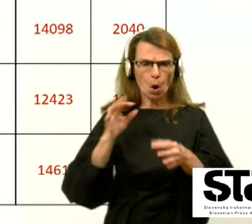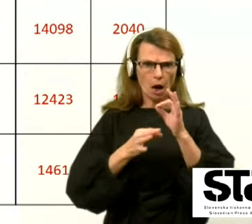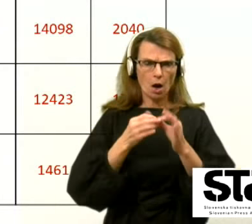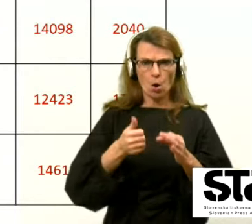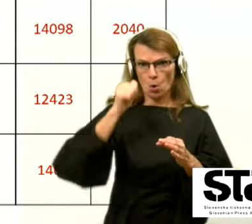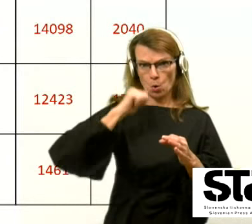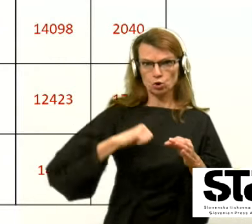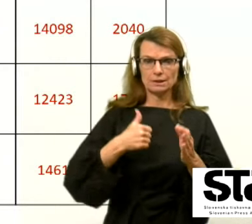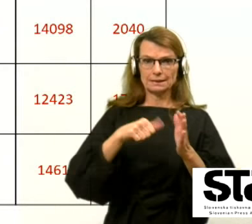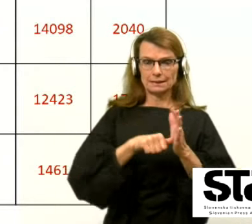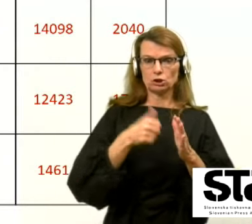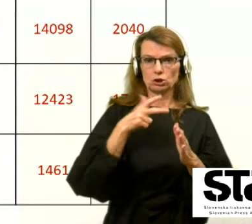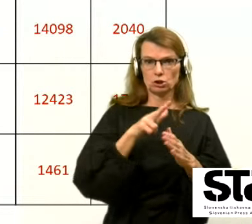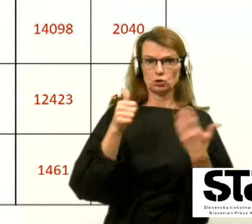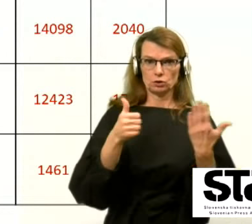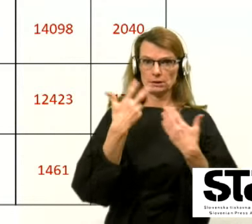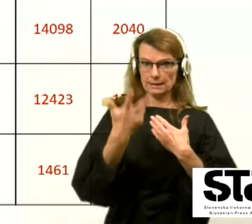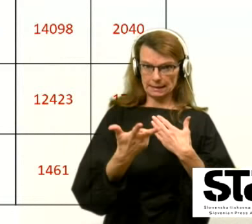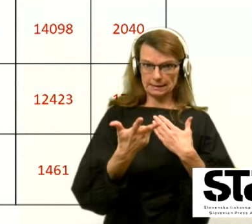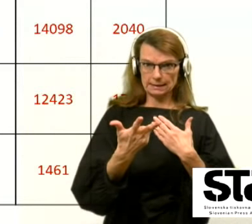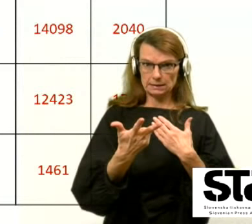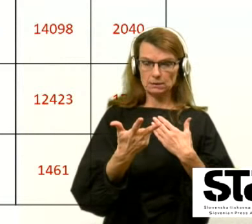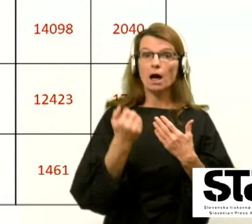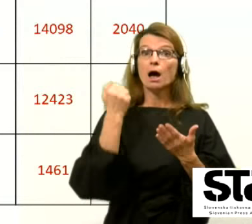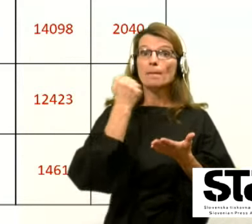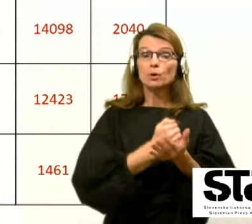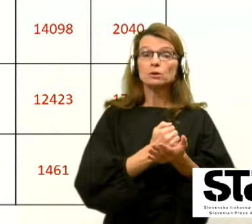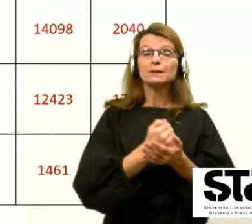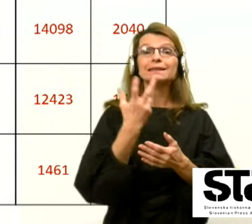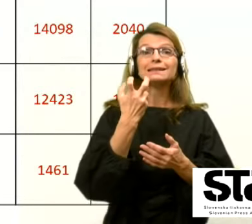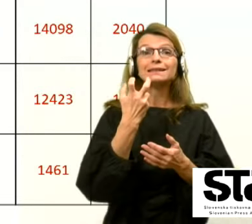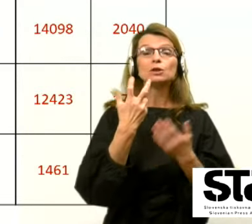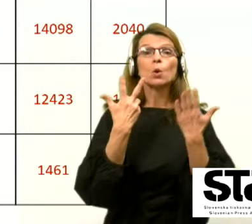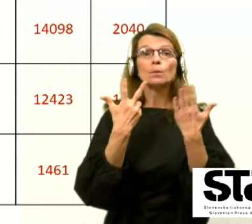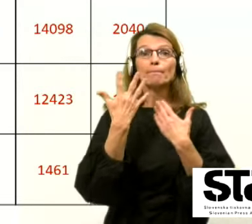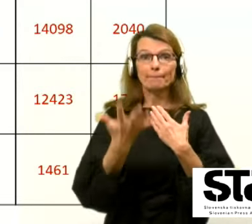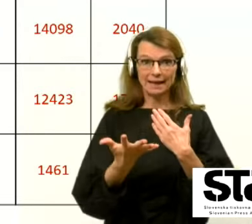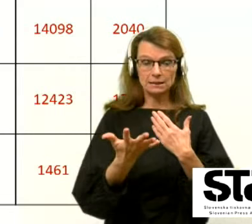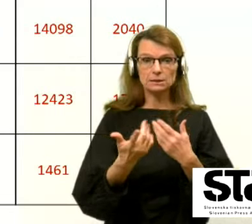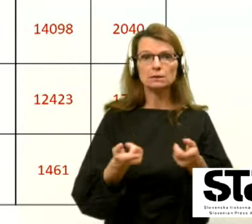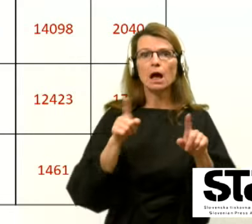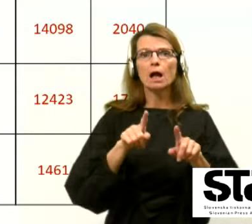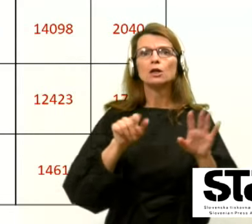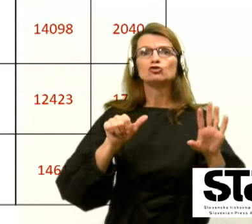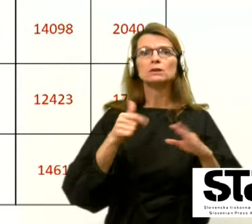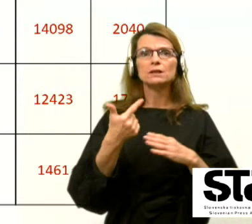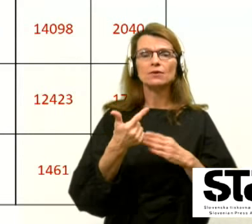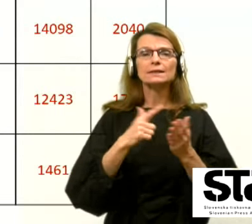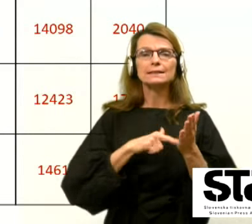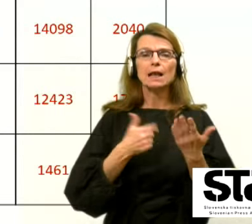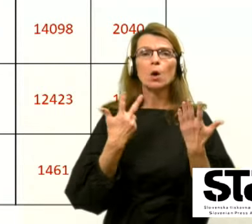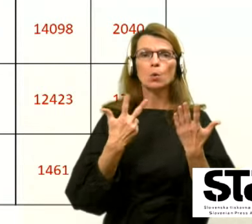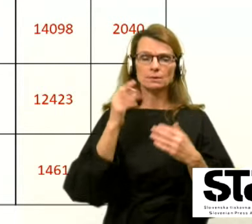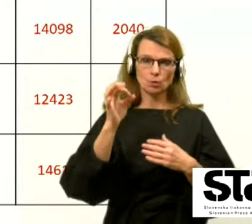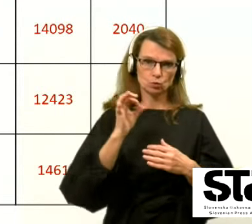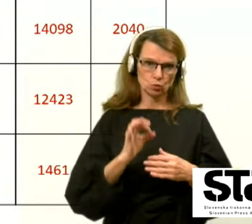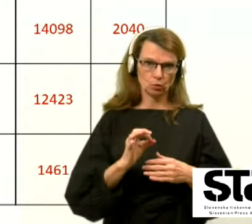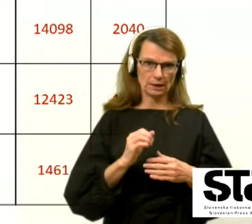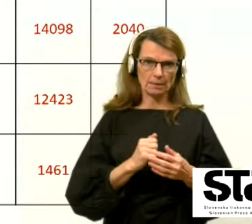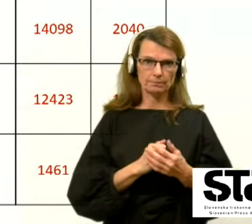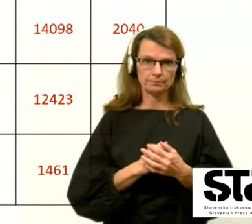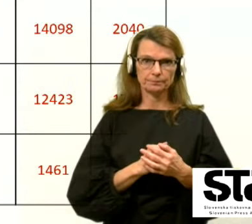1336, od tega potvrjenih 358 ali 26,8 odstotka.